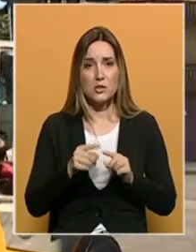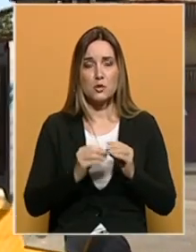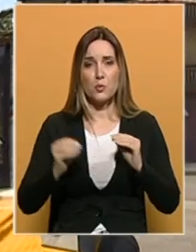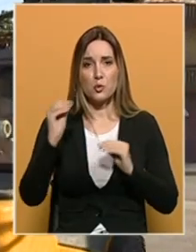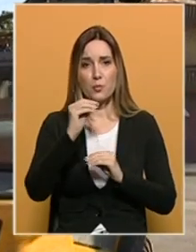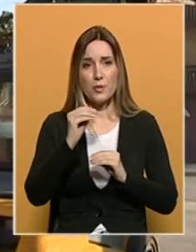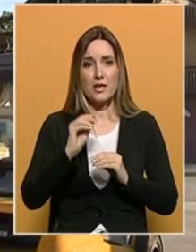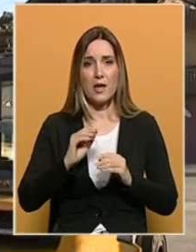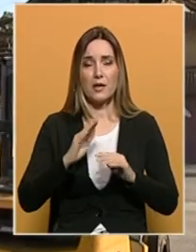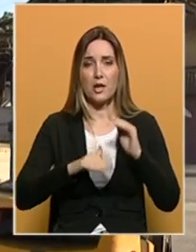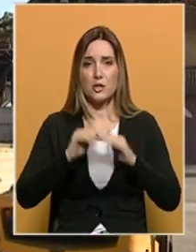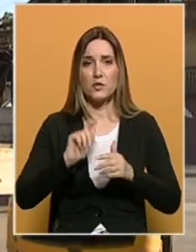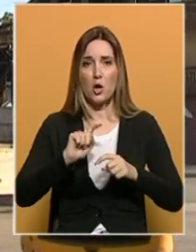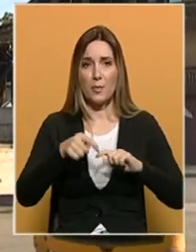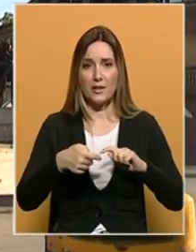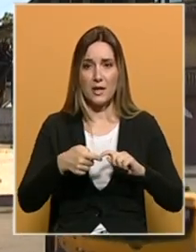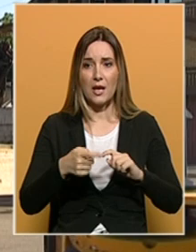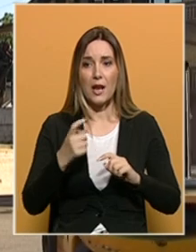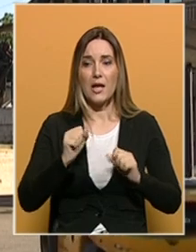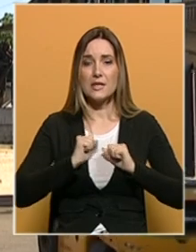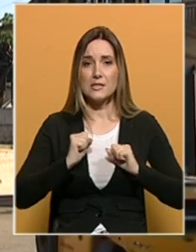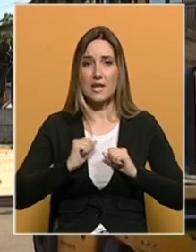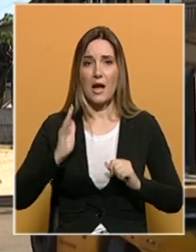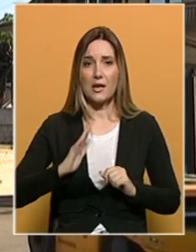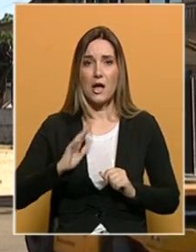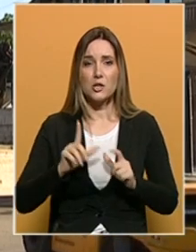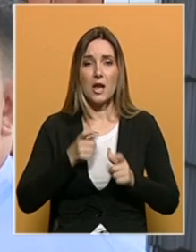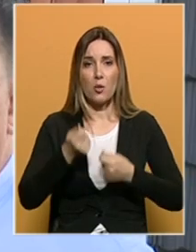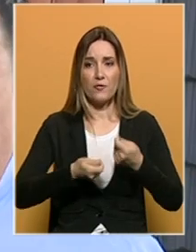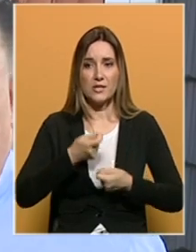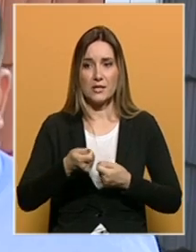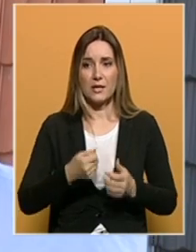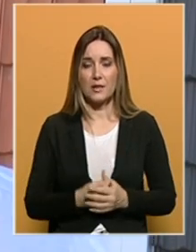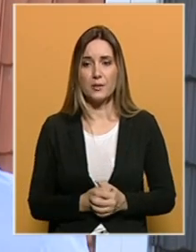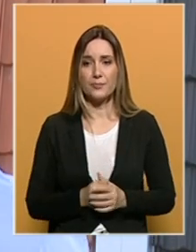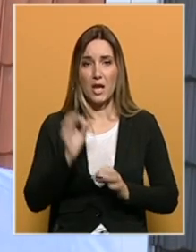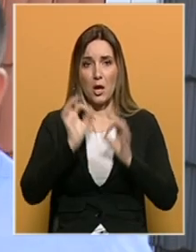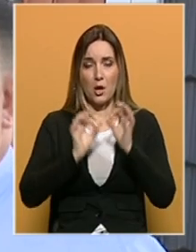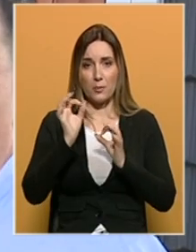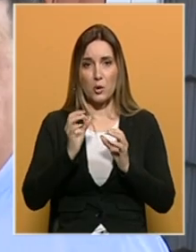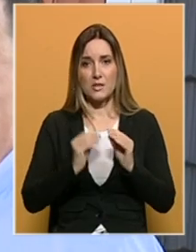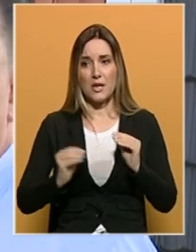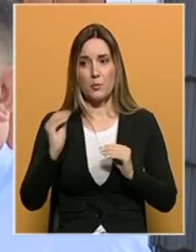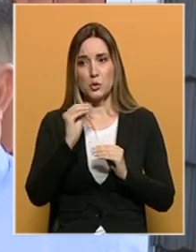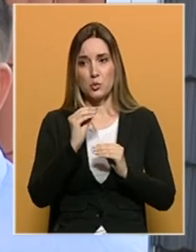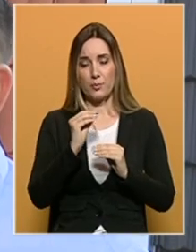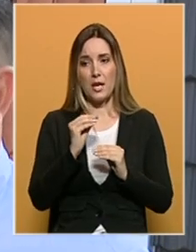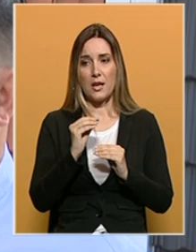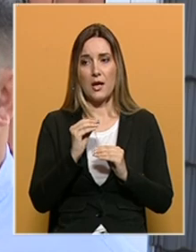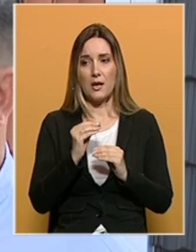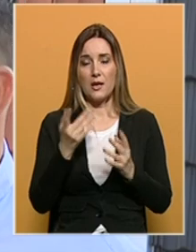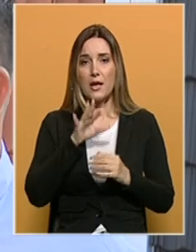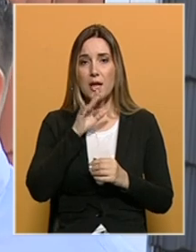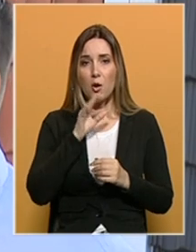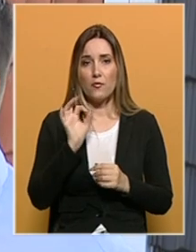poskupljenja građevinskog materijala i strah građana u investiranje. Pa vidite, procene samih poskupljenja su, znači, kada